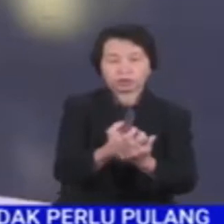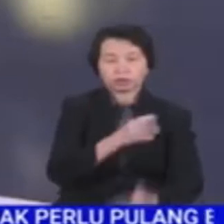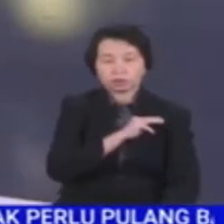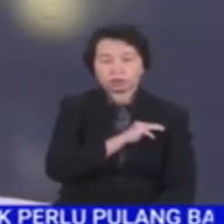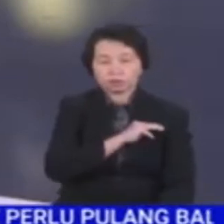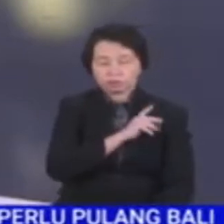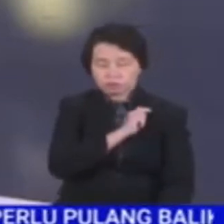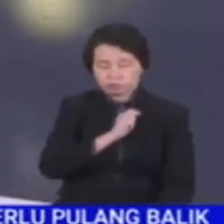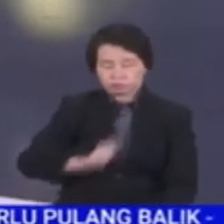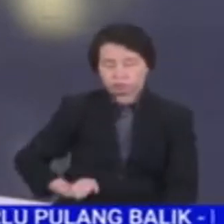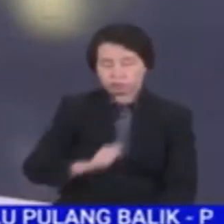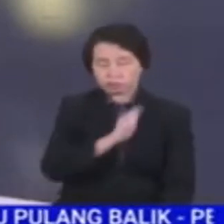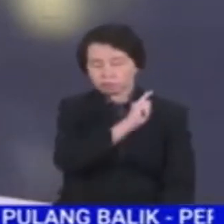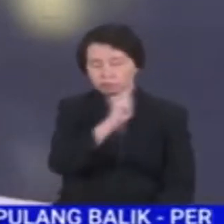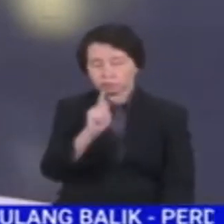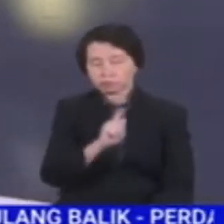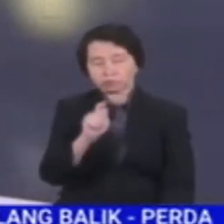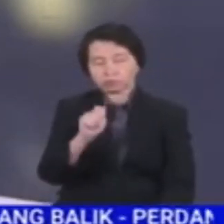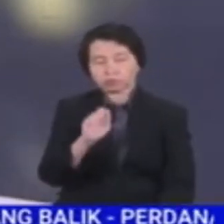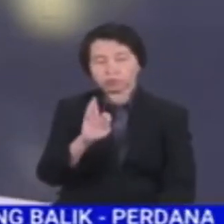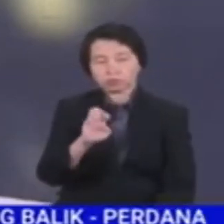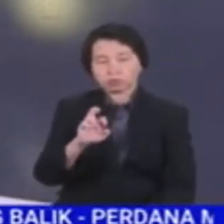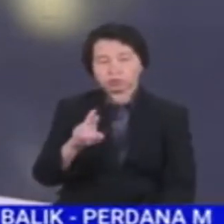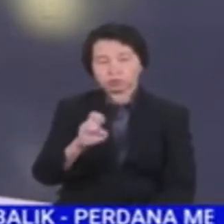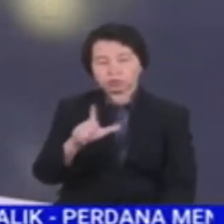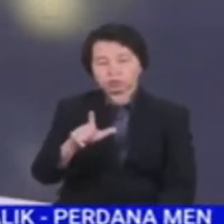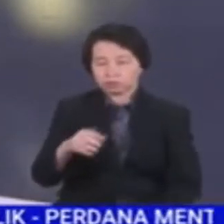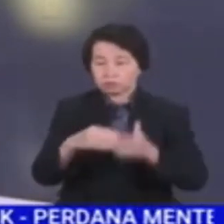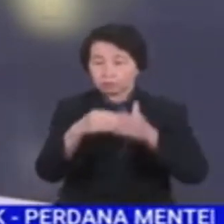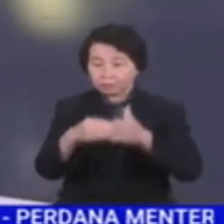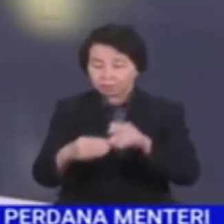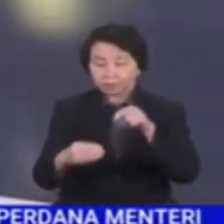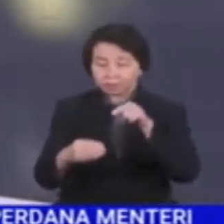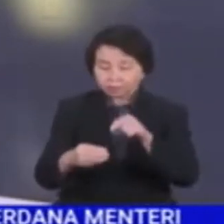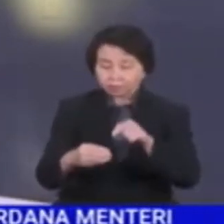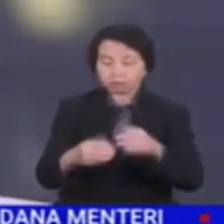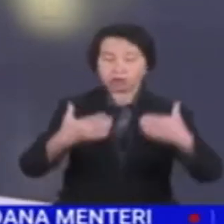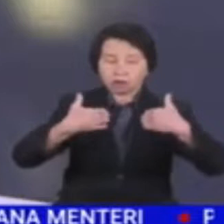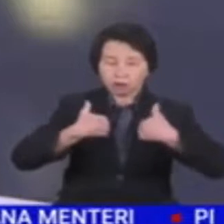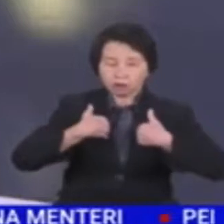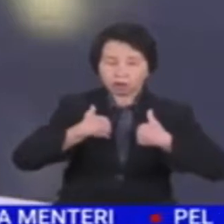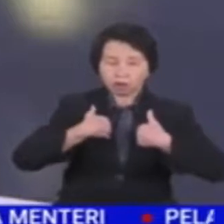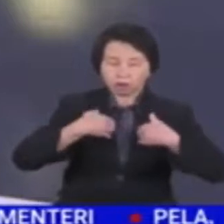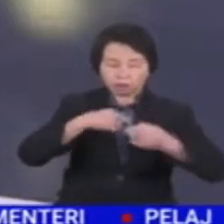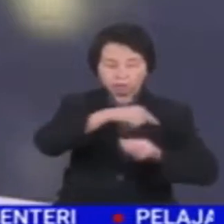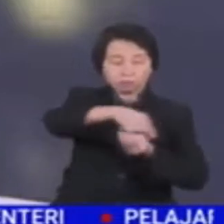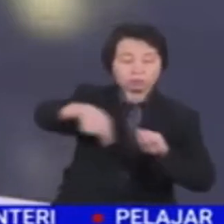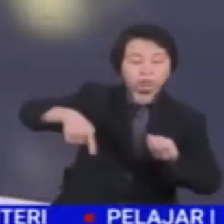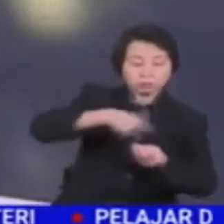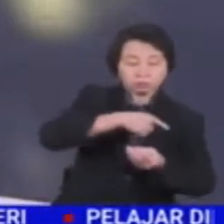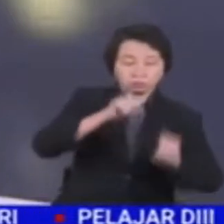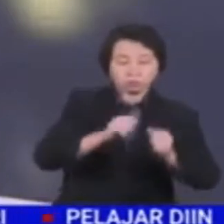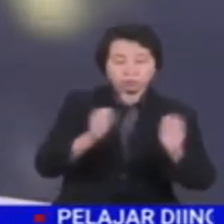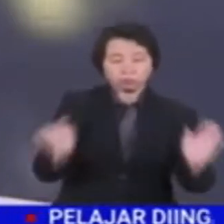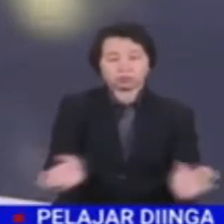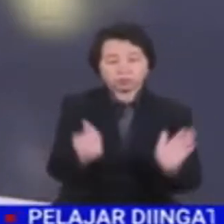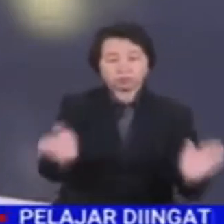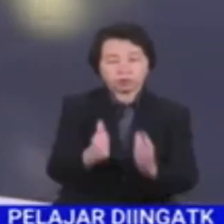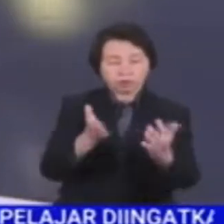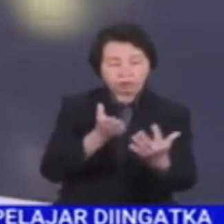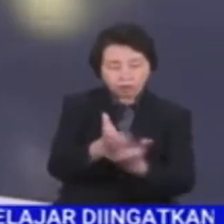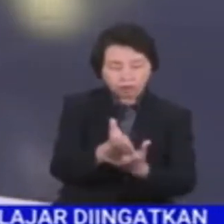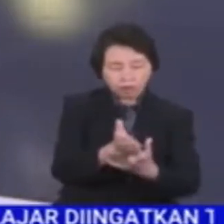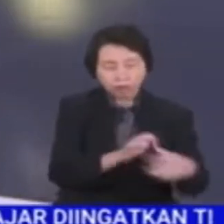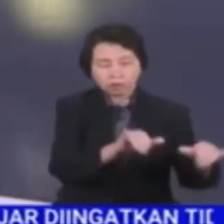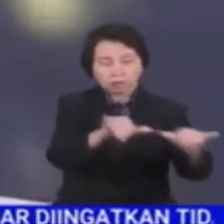Menterinya Tengku Datuk Seri Zafrul Tengku Abdul Aziz berkata, kepimpinan itu termasuk mewujudkan persekitaran yang boleh menggalakkan akses